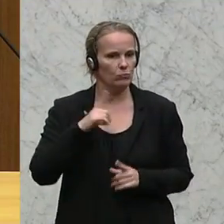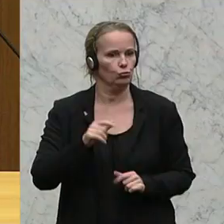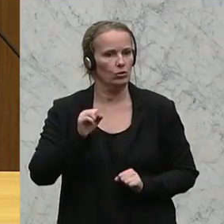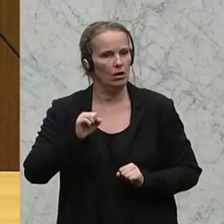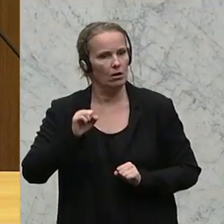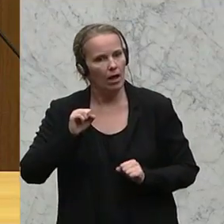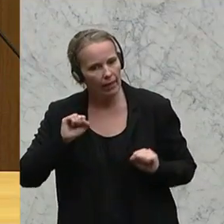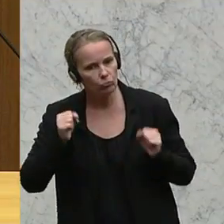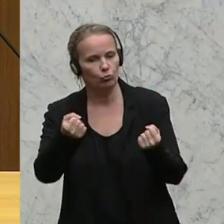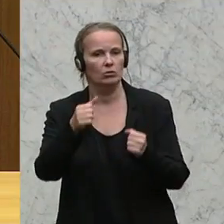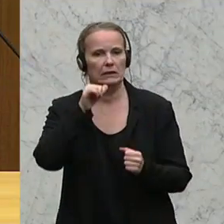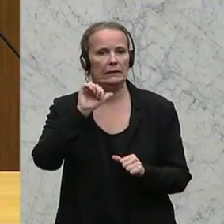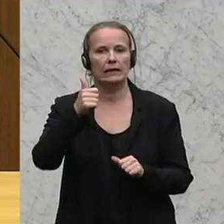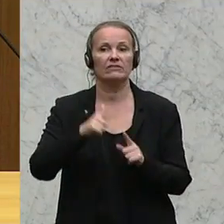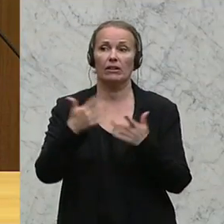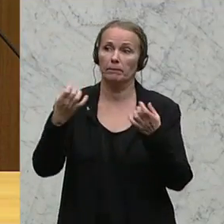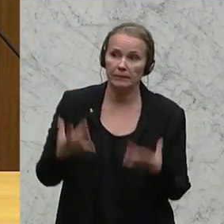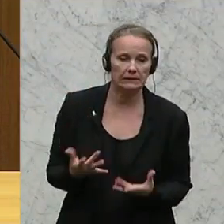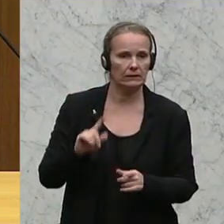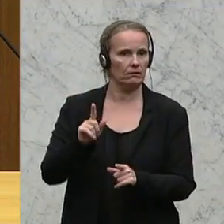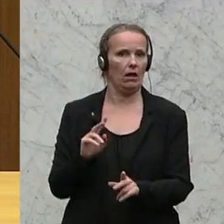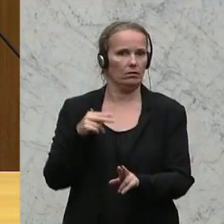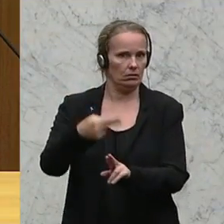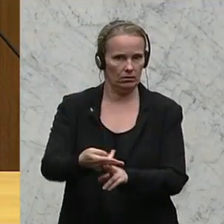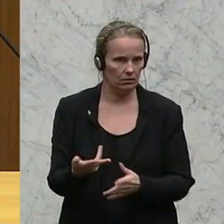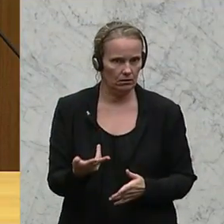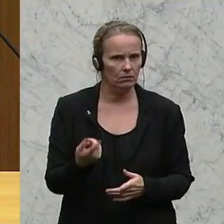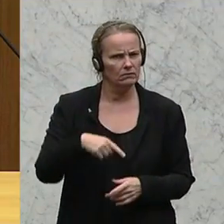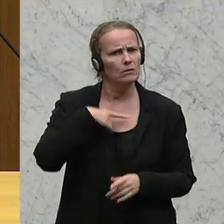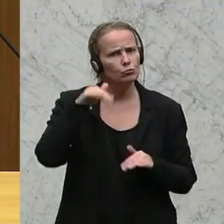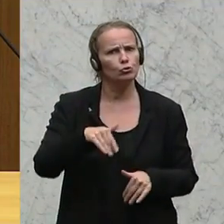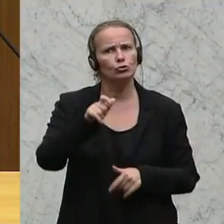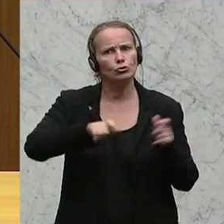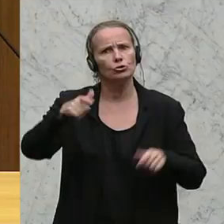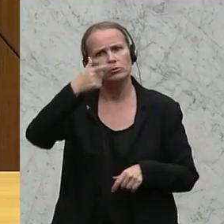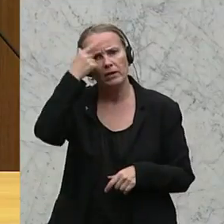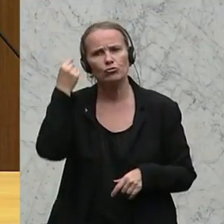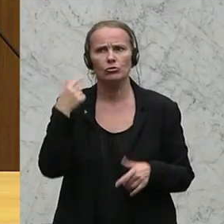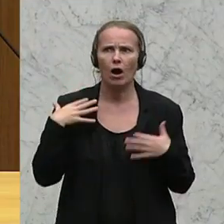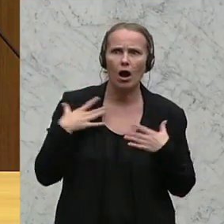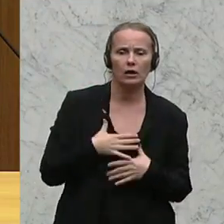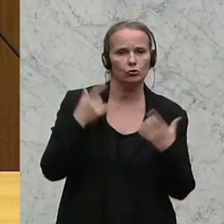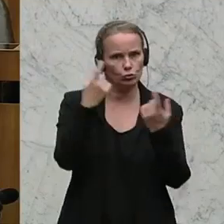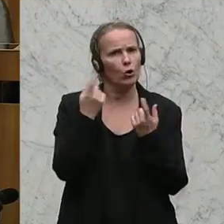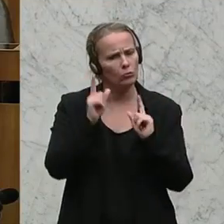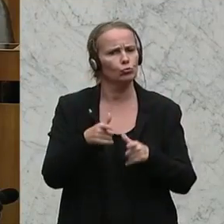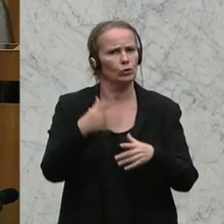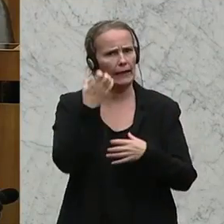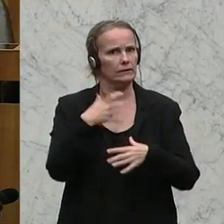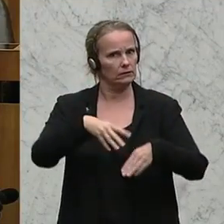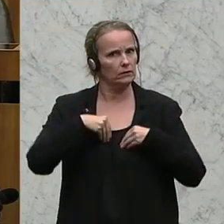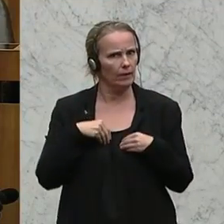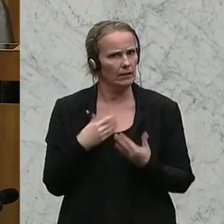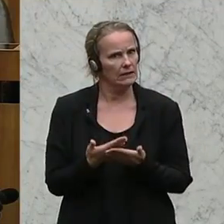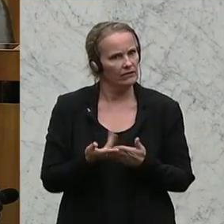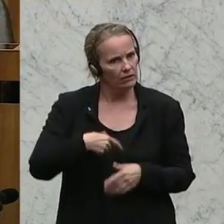und nicht reagieren. Wir müssen die Ängste und Sorgen der Menschen ernst nehmen und die Realitäten erkennen. Und daher hätte ich mir